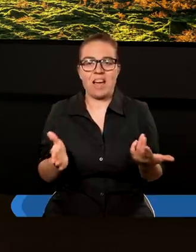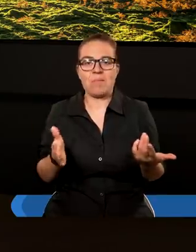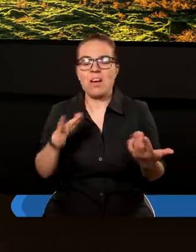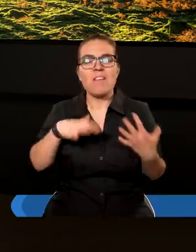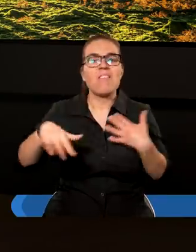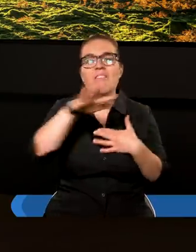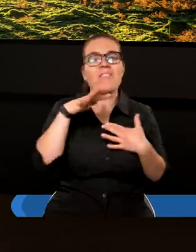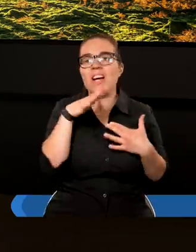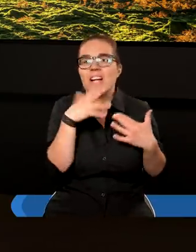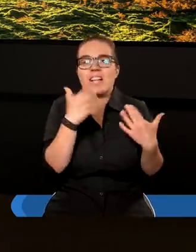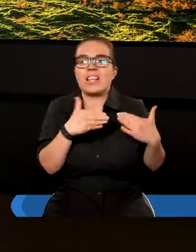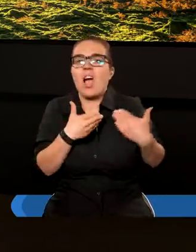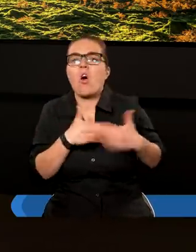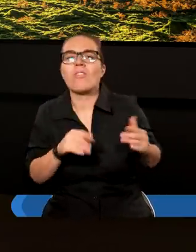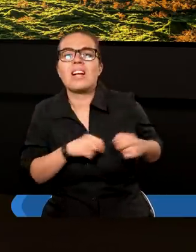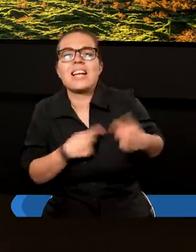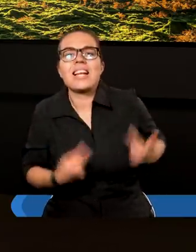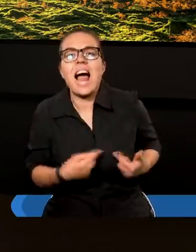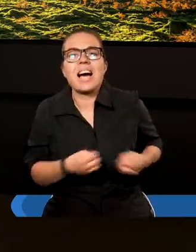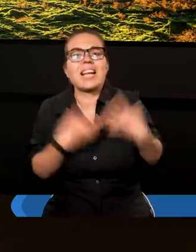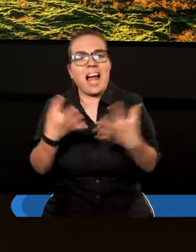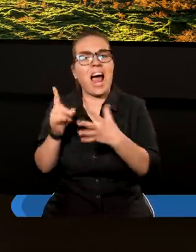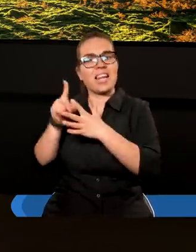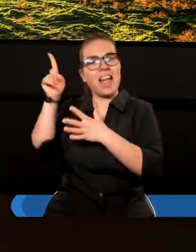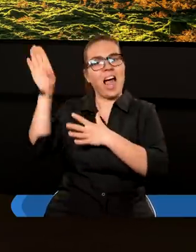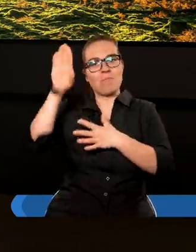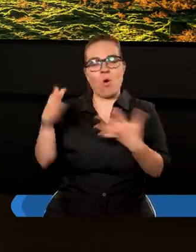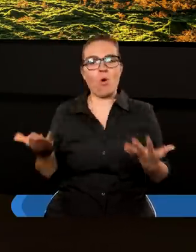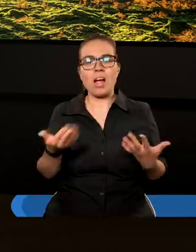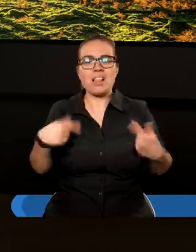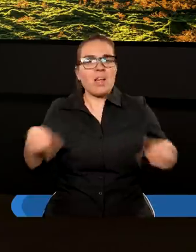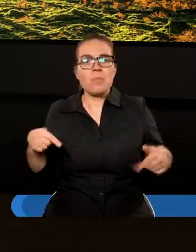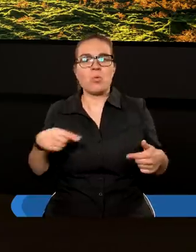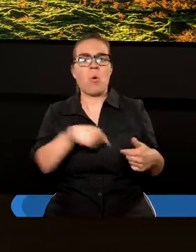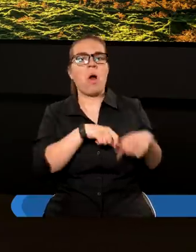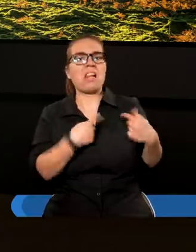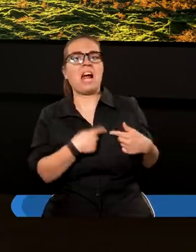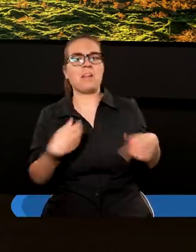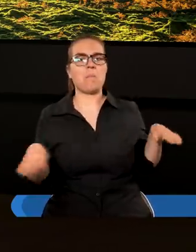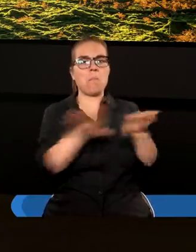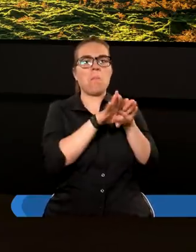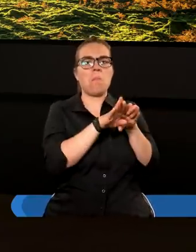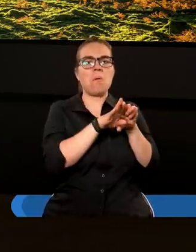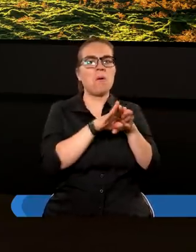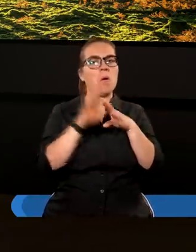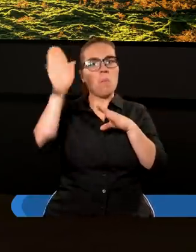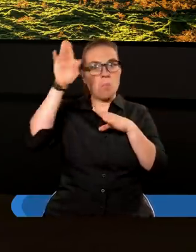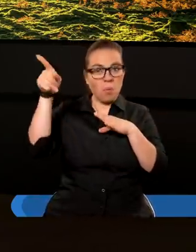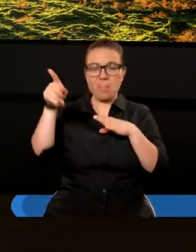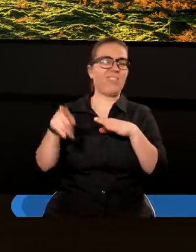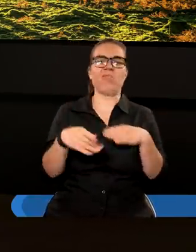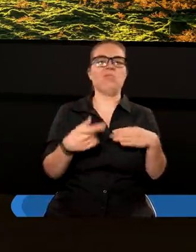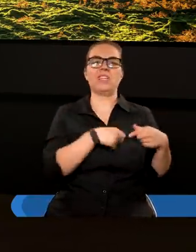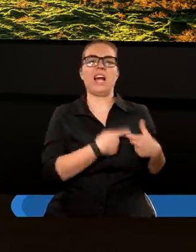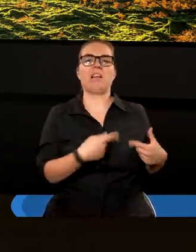Nigdy nie otworzyliście swojego życia, swojego serca dla mnie tak, abyśmy naprawdę byli razem, abym